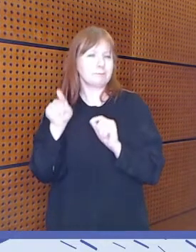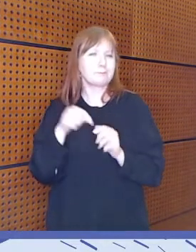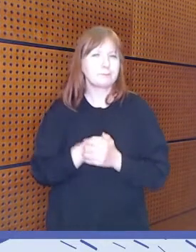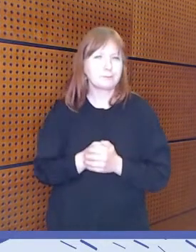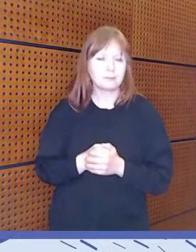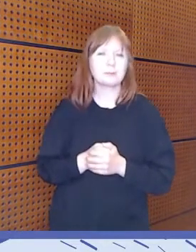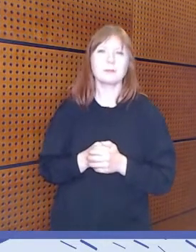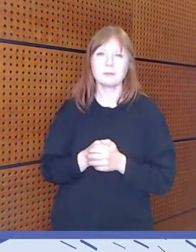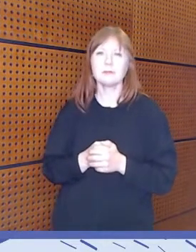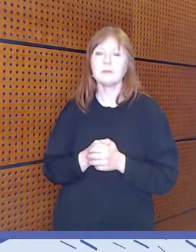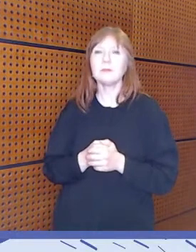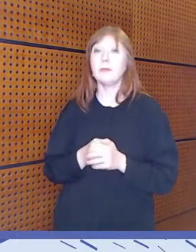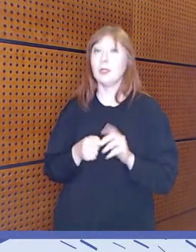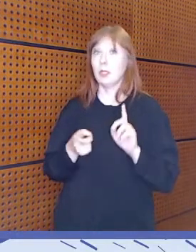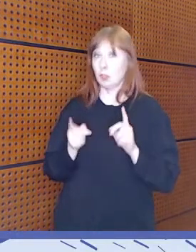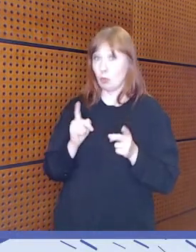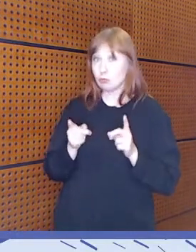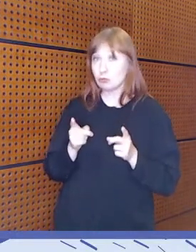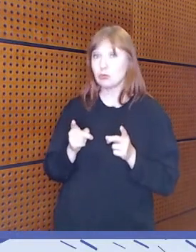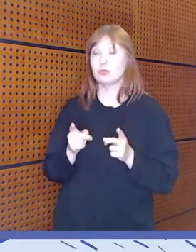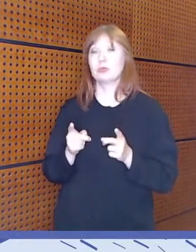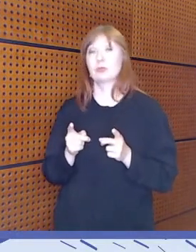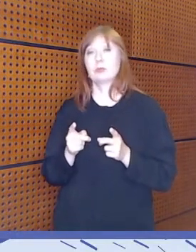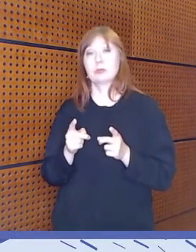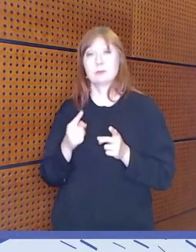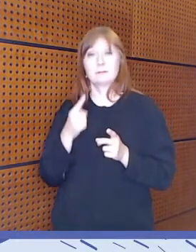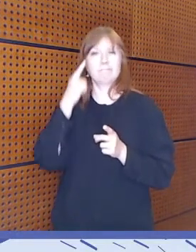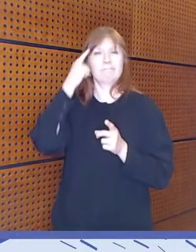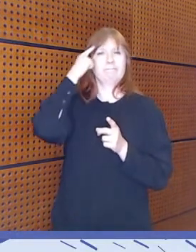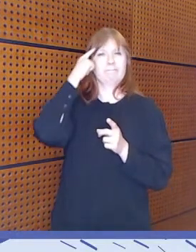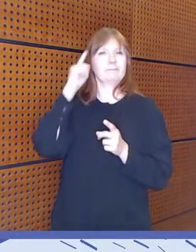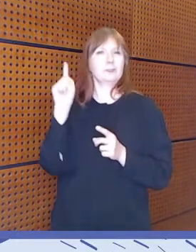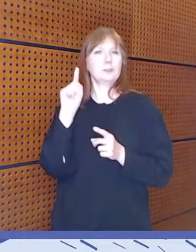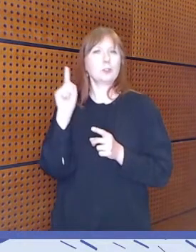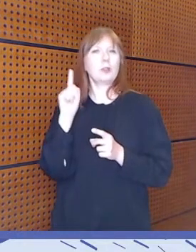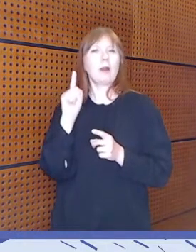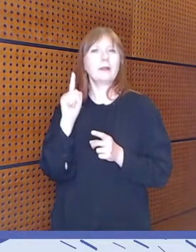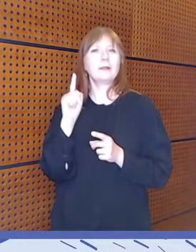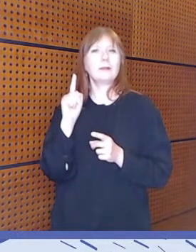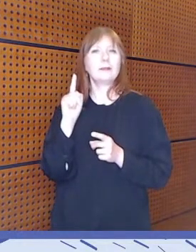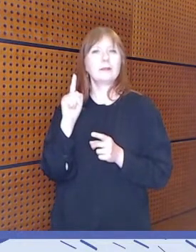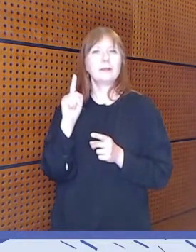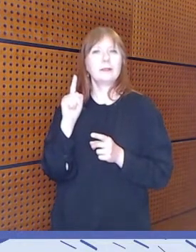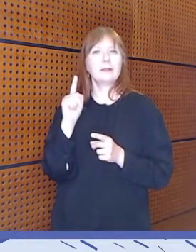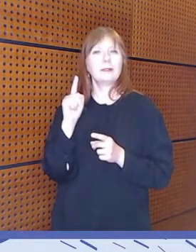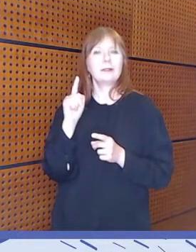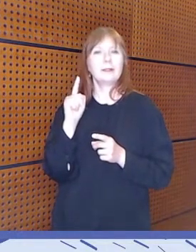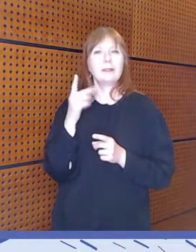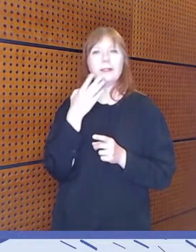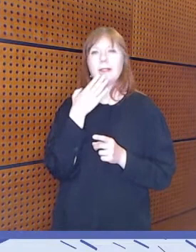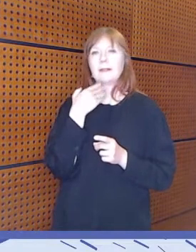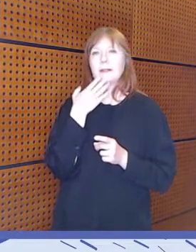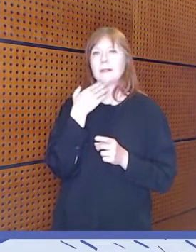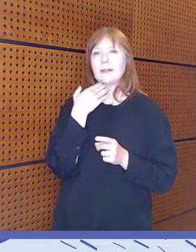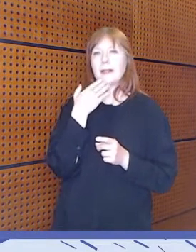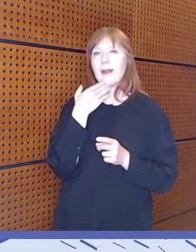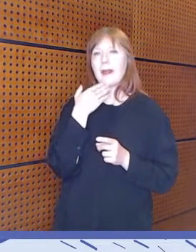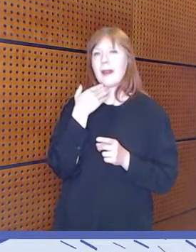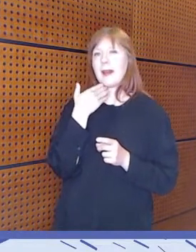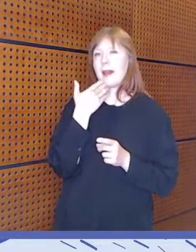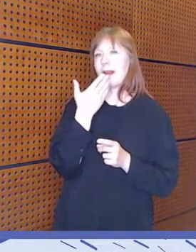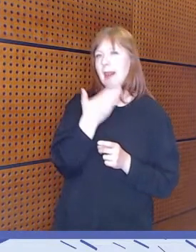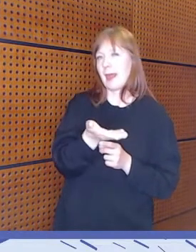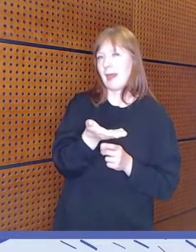Jos teille tulee jotain mieleen, kenelle te osoittaisitte, kenen tulisi